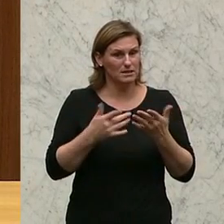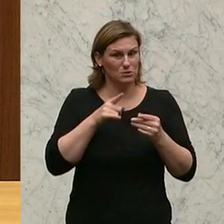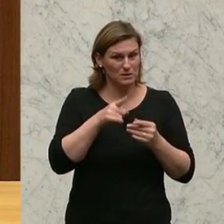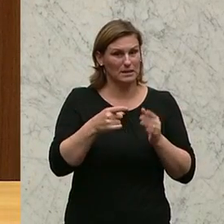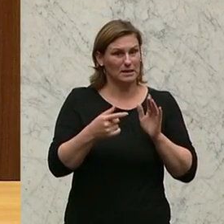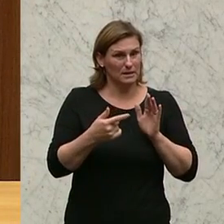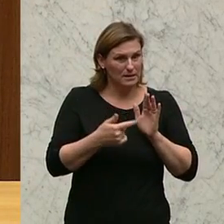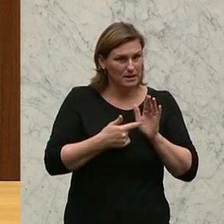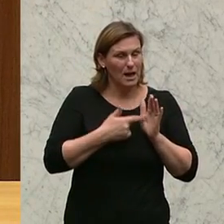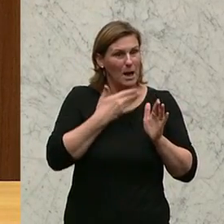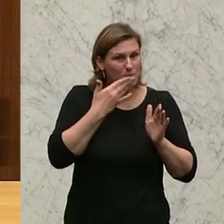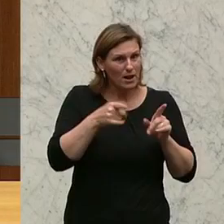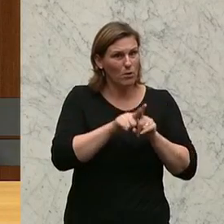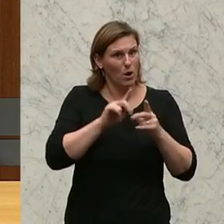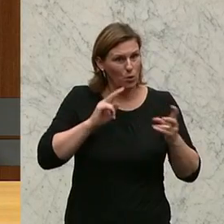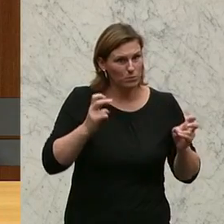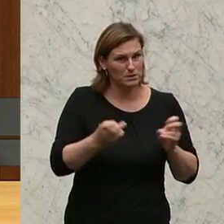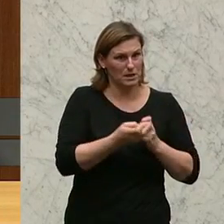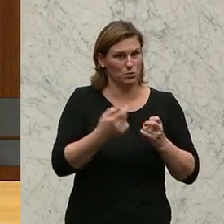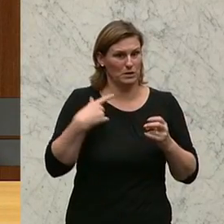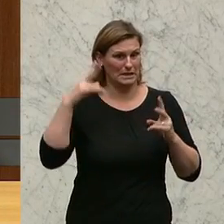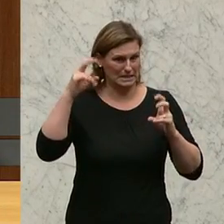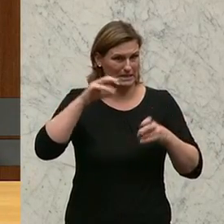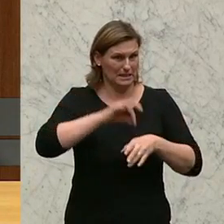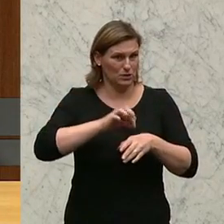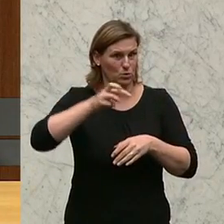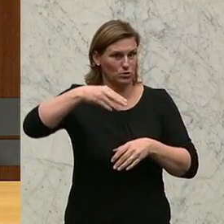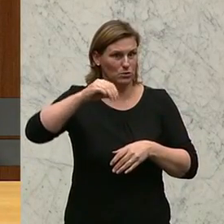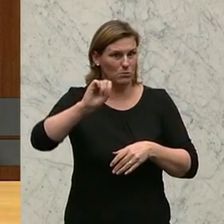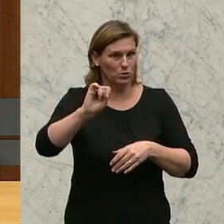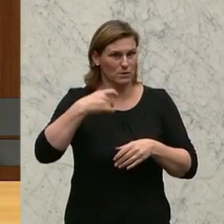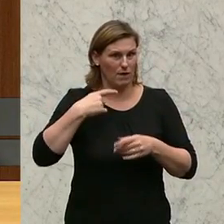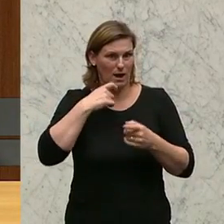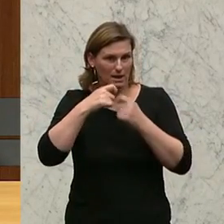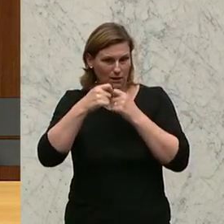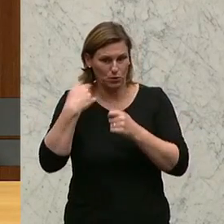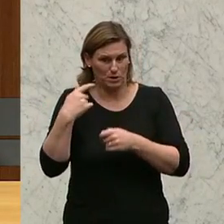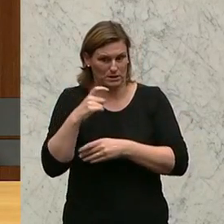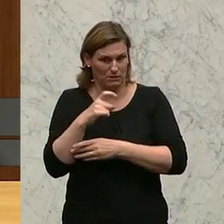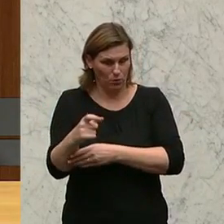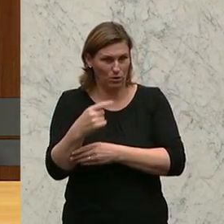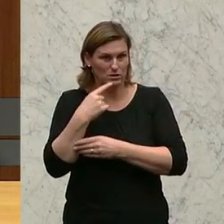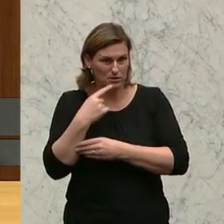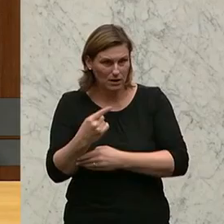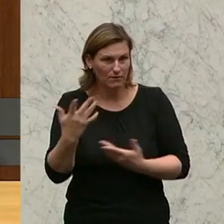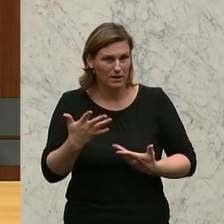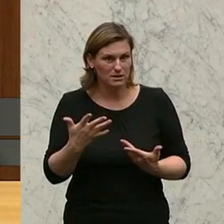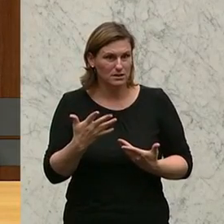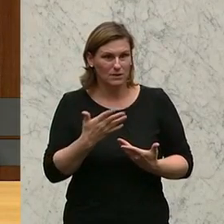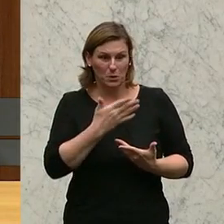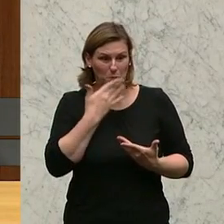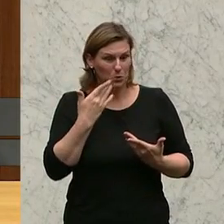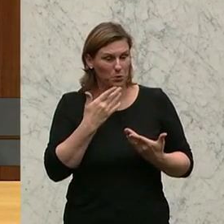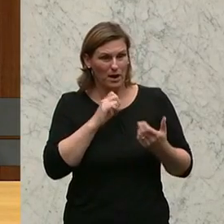Denn ich zitiere Dr. Moser von einem Presseinterview vorige Woche. Ohne schnelle